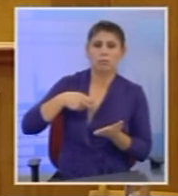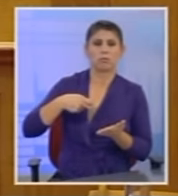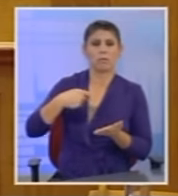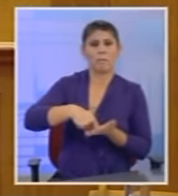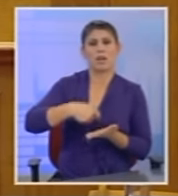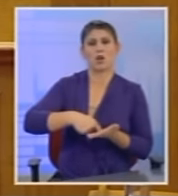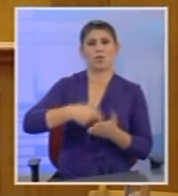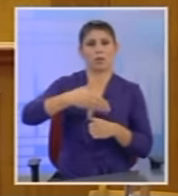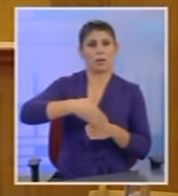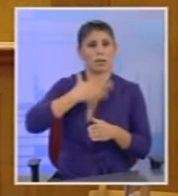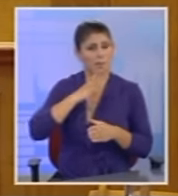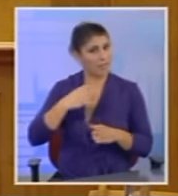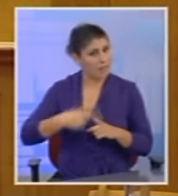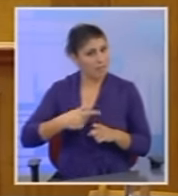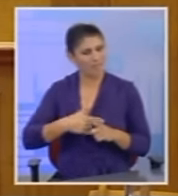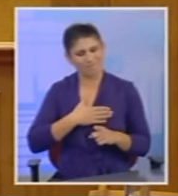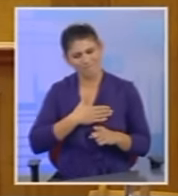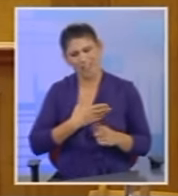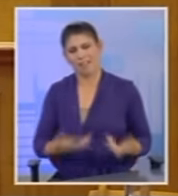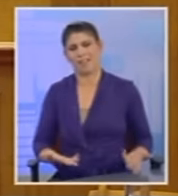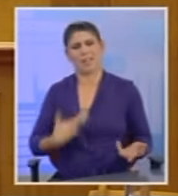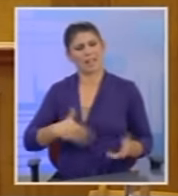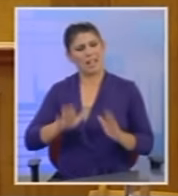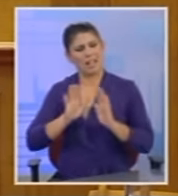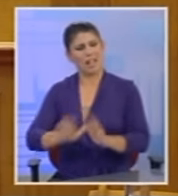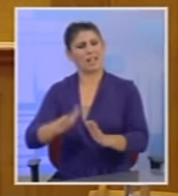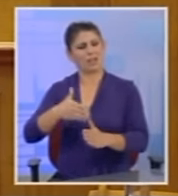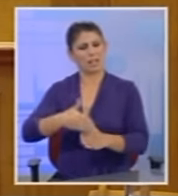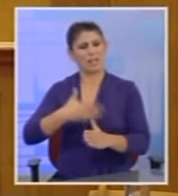επειδή ο Έλληνας έχει και φιλότιμο σου λέει άστο το ενίκιο